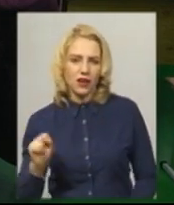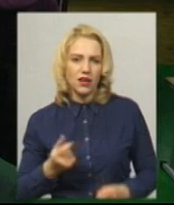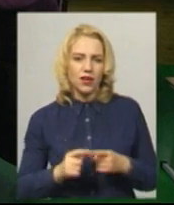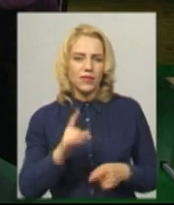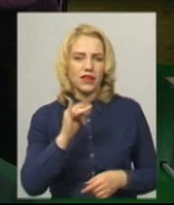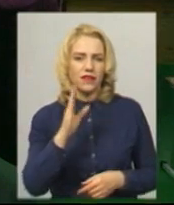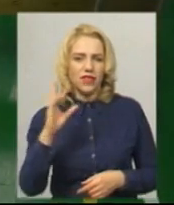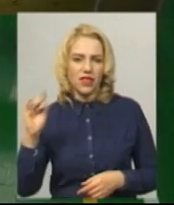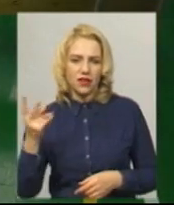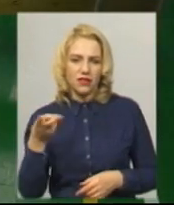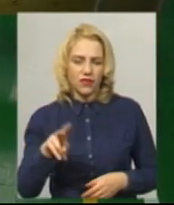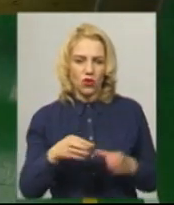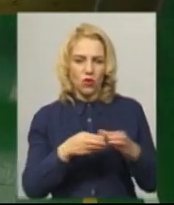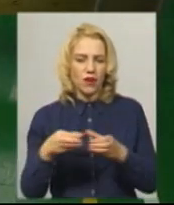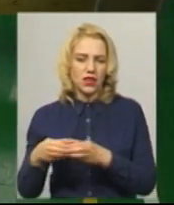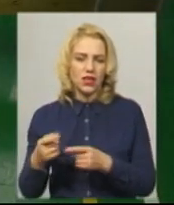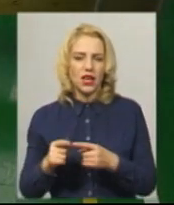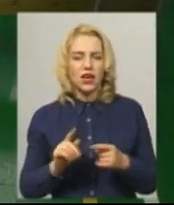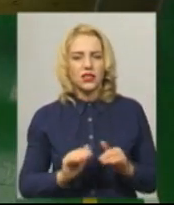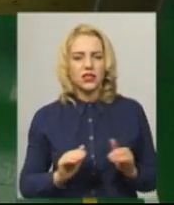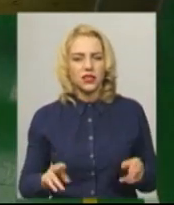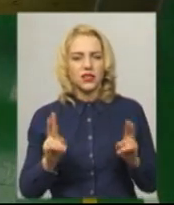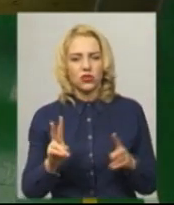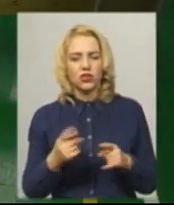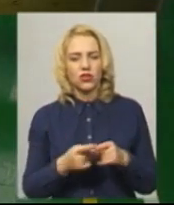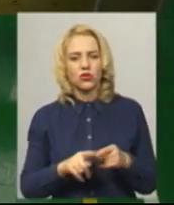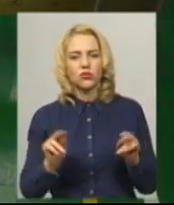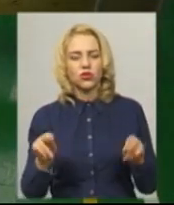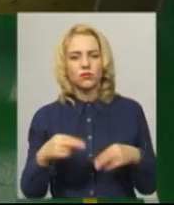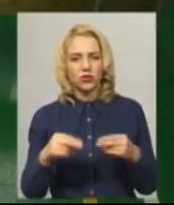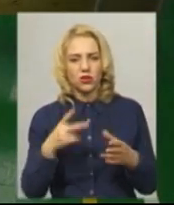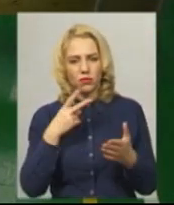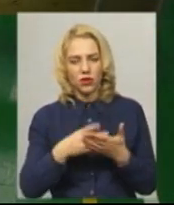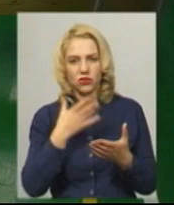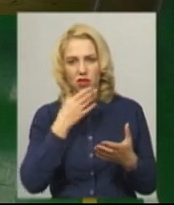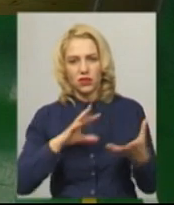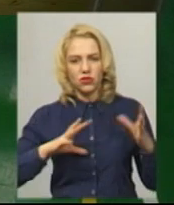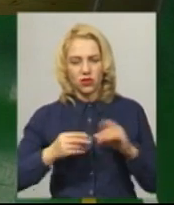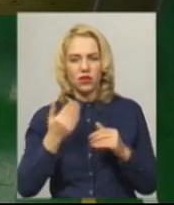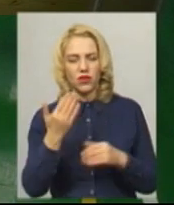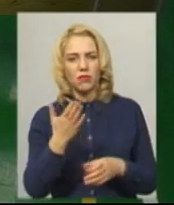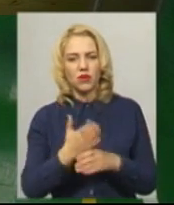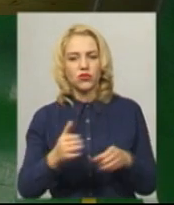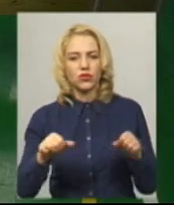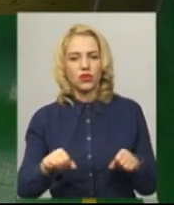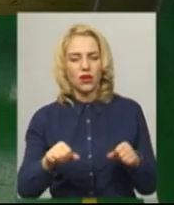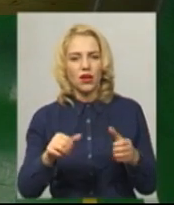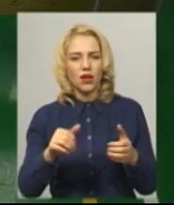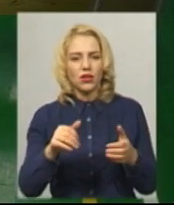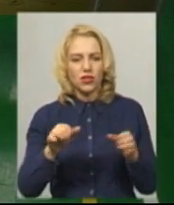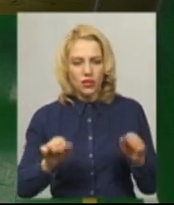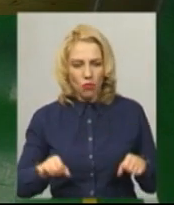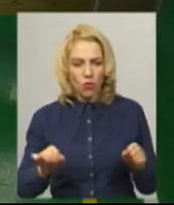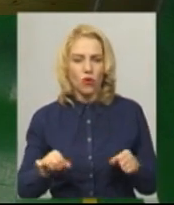команди. Діти, які на цьому чемпіонаті покажуть гарні результати, вони мають змогу виступати на